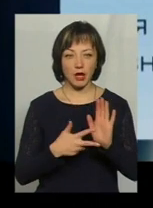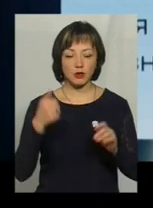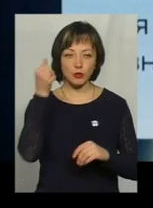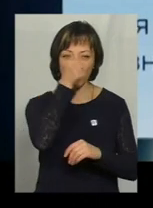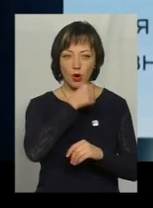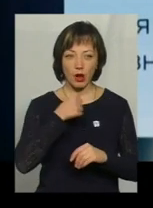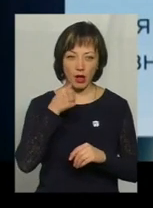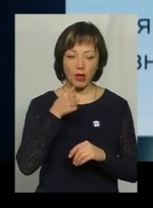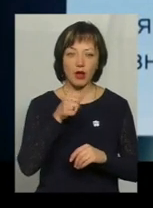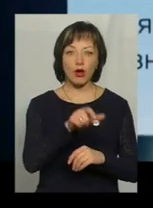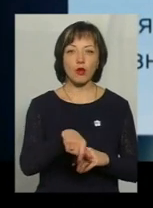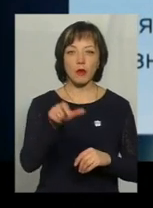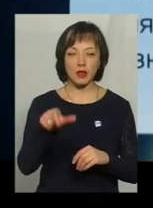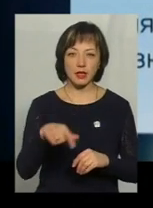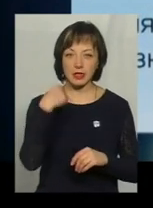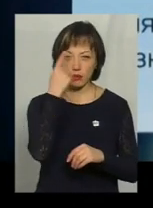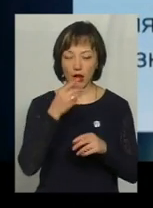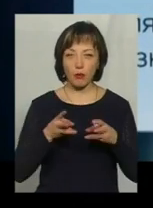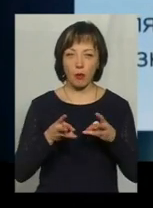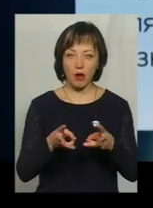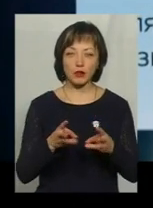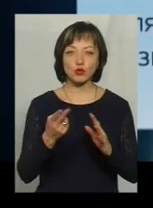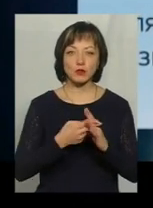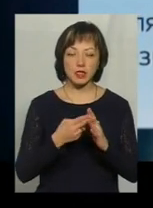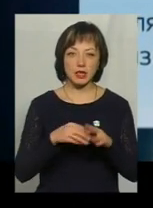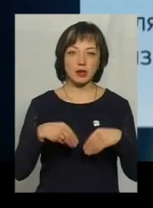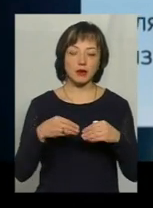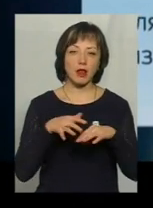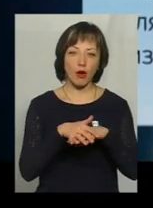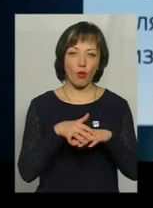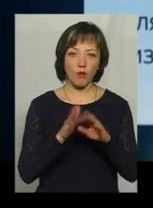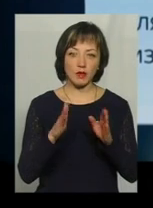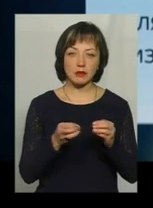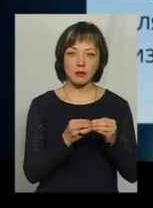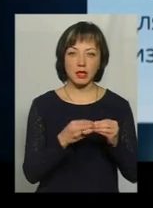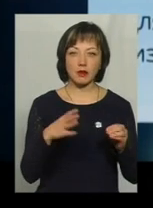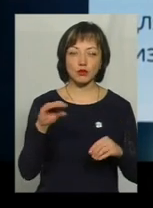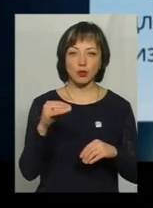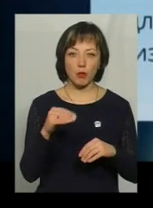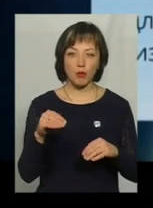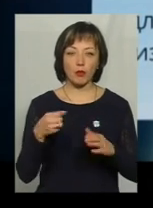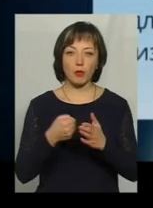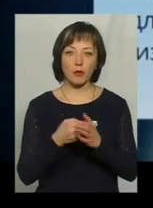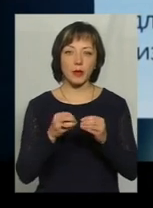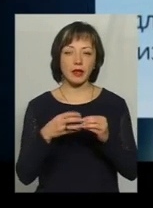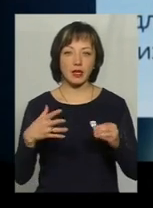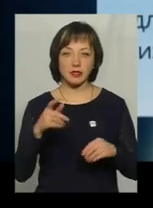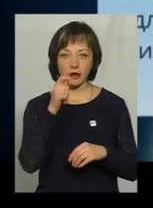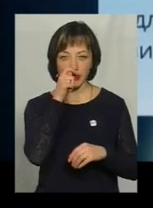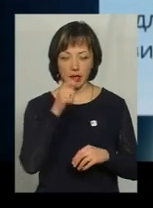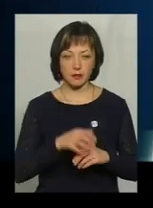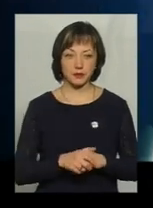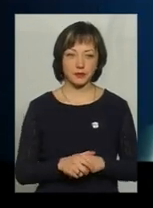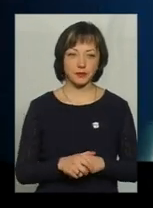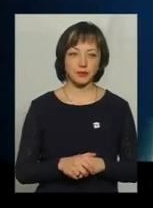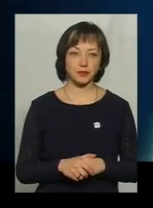роках громадянам з індивідуальним опаленням субсидія буде нараховуватися з 15 жовтня до 15 квітня.